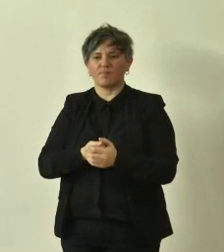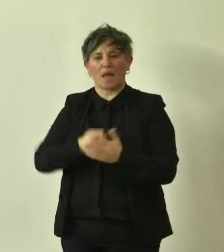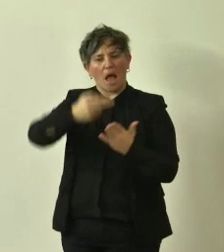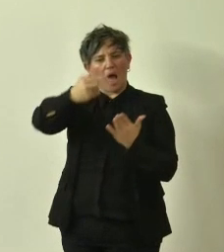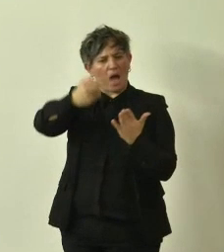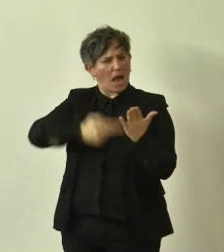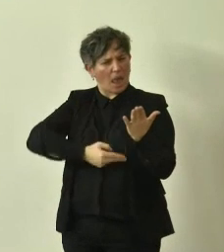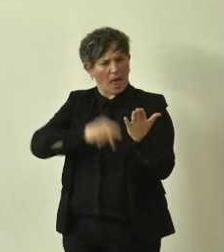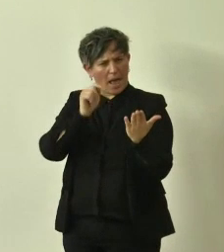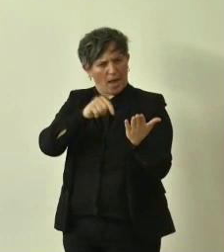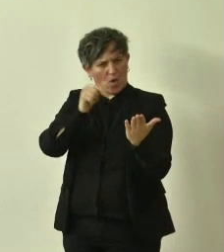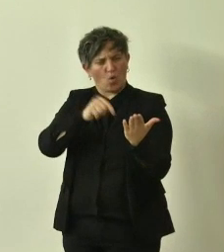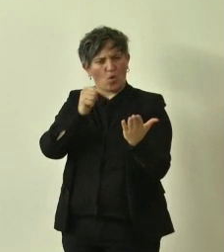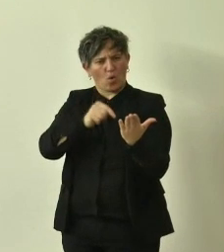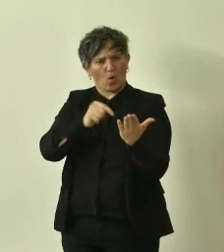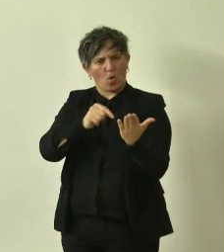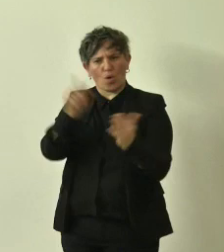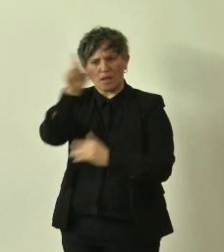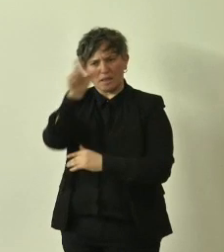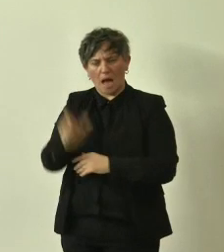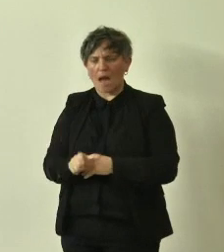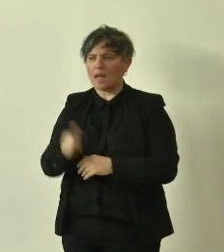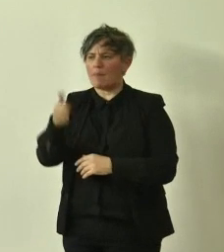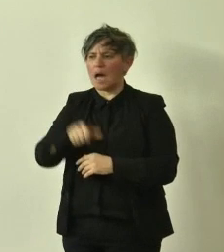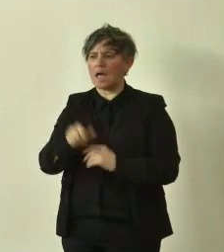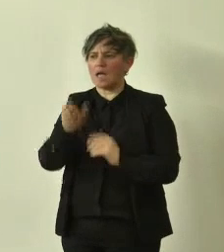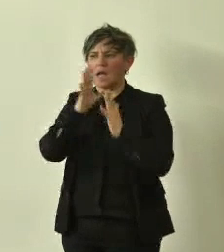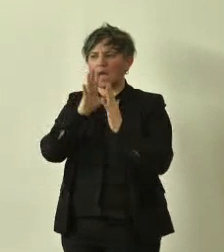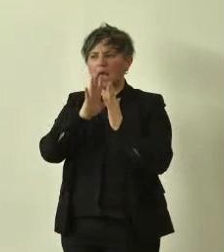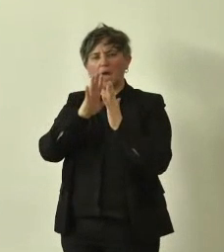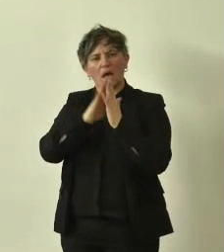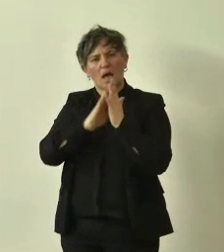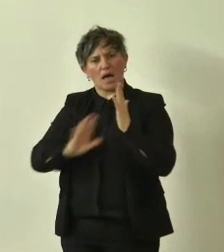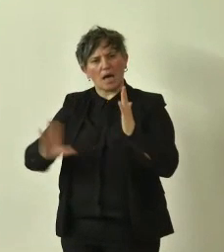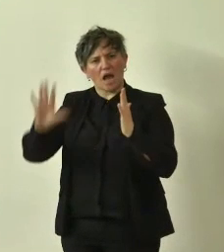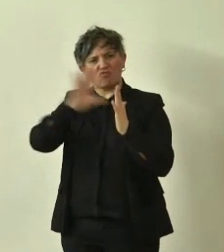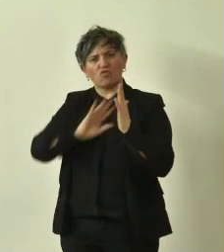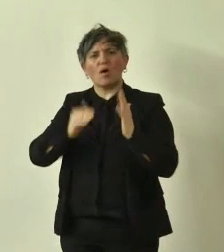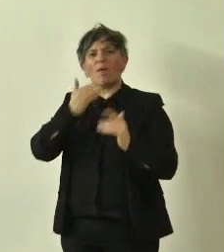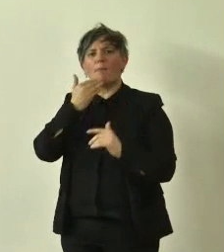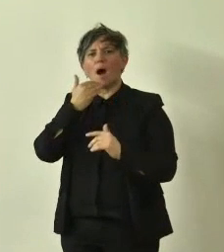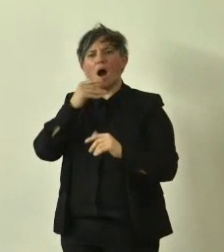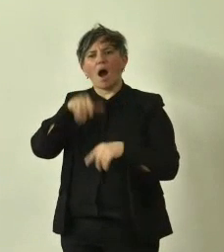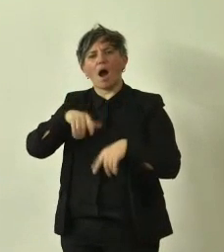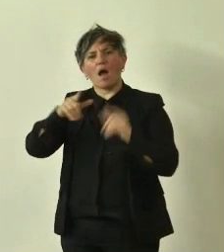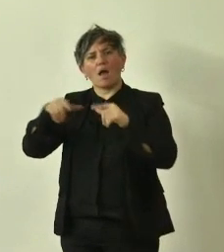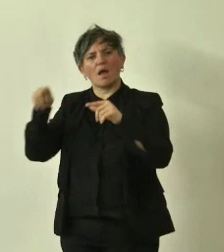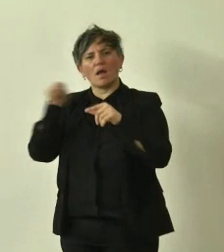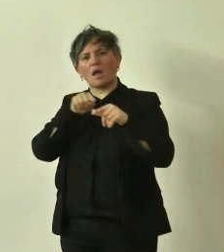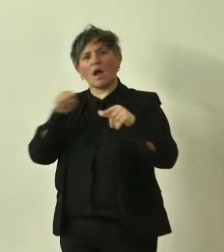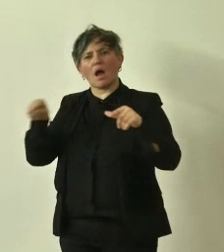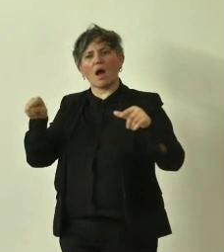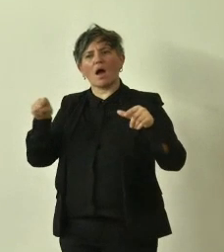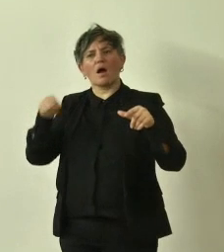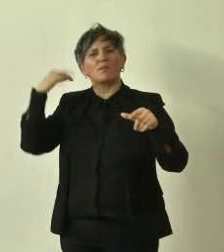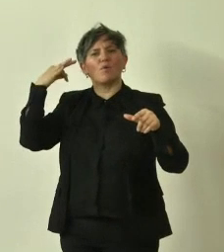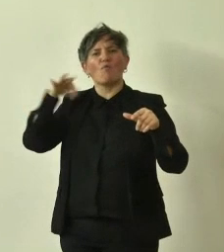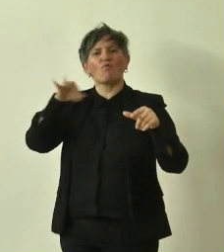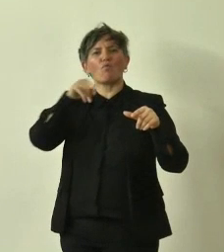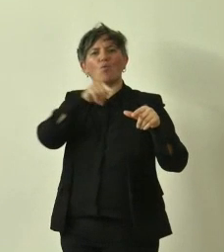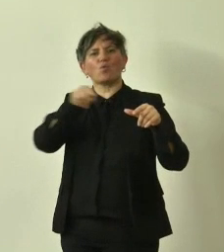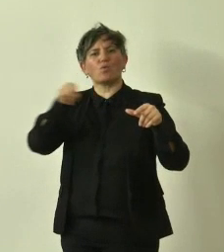alberi monumentali d'Italia ma anche in quelli regionali i grandi assenti sono le specie frutticole